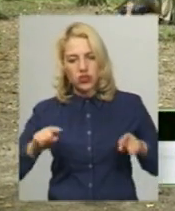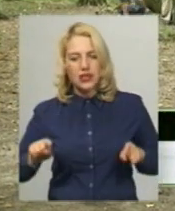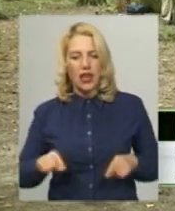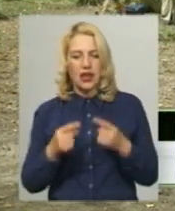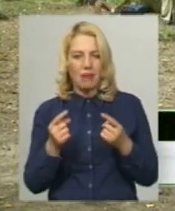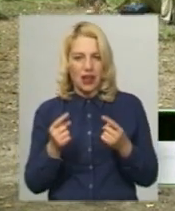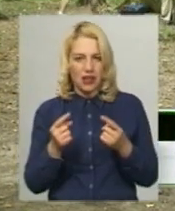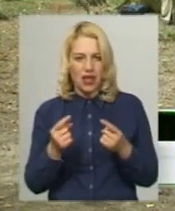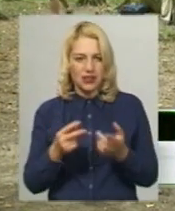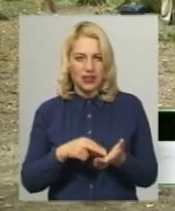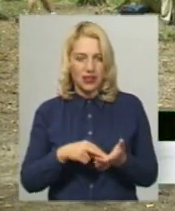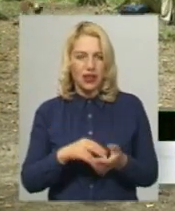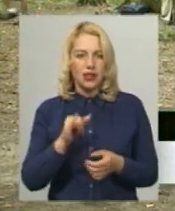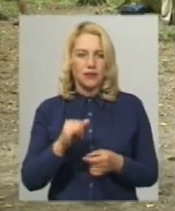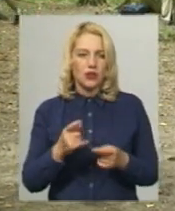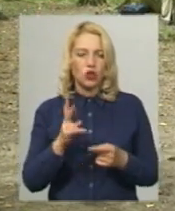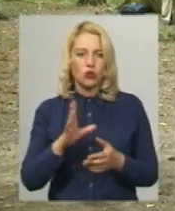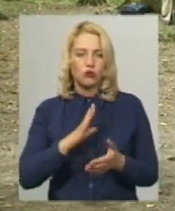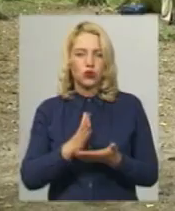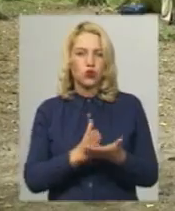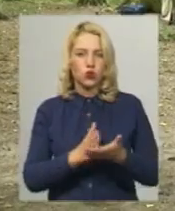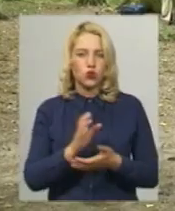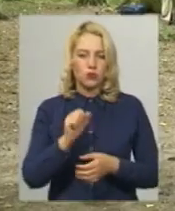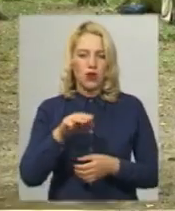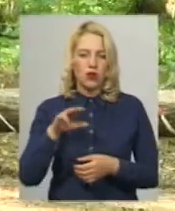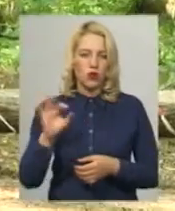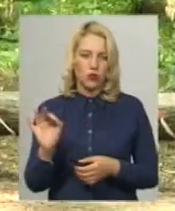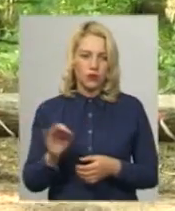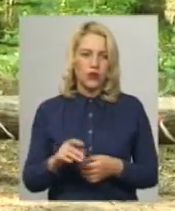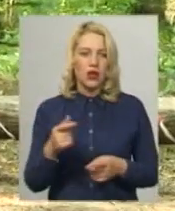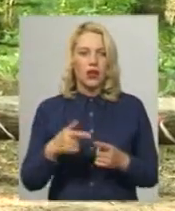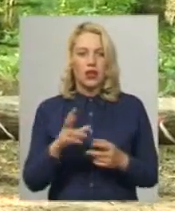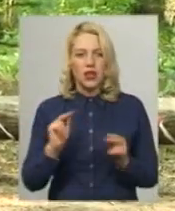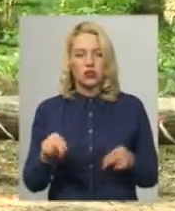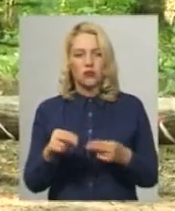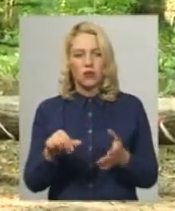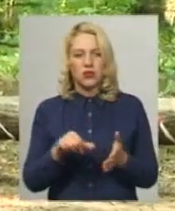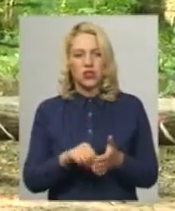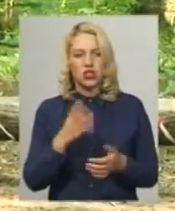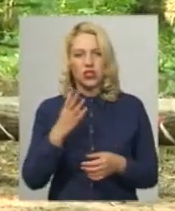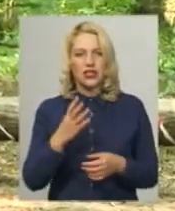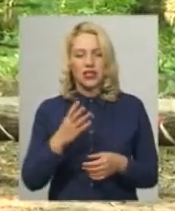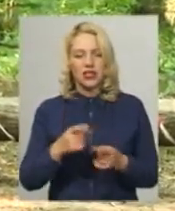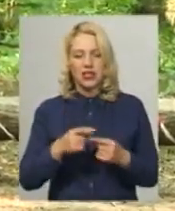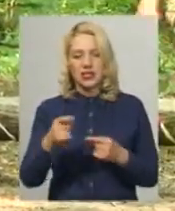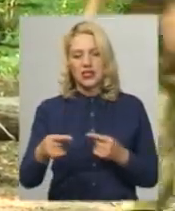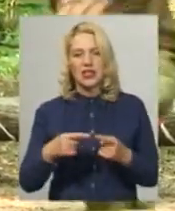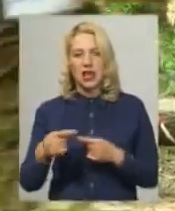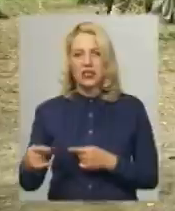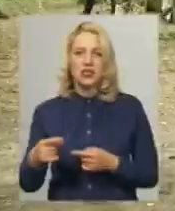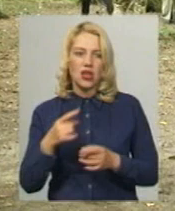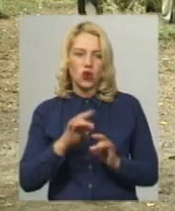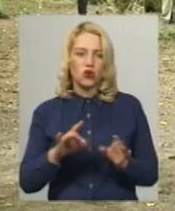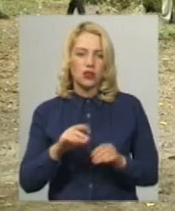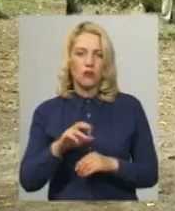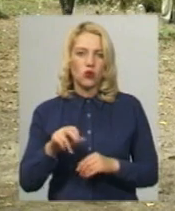пройшли службу в зоні бойових дій. На чемпіонаті представлено чотири дистанції, каже Микола Подоляк.